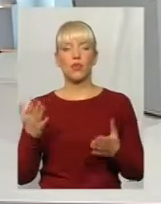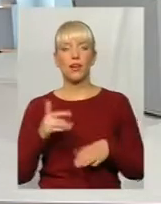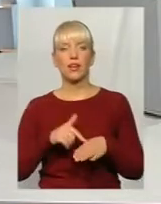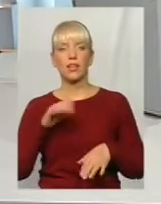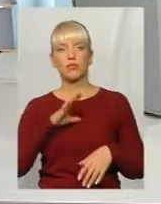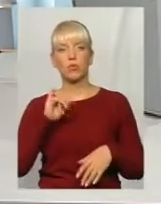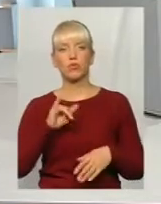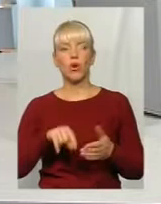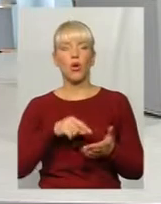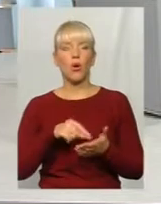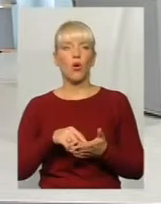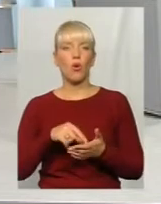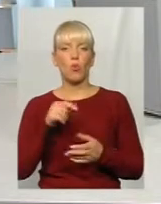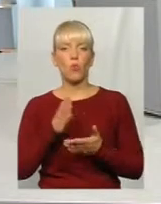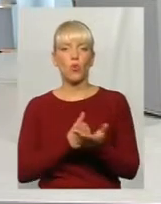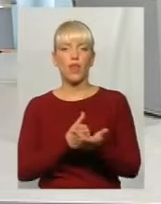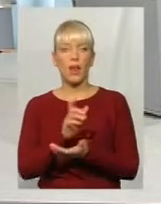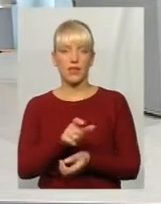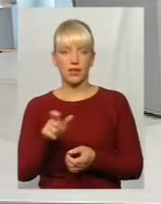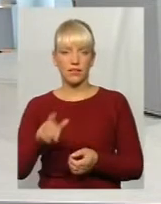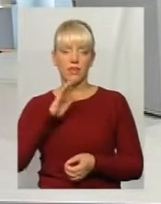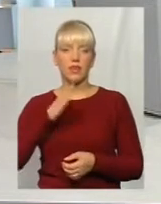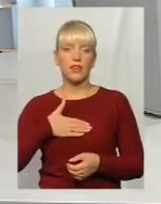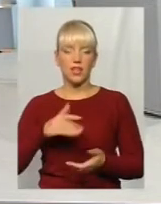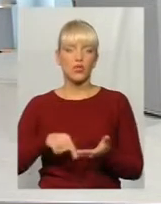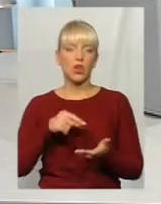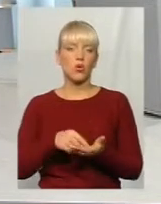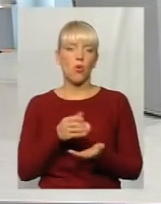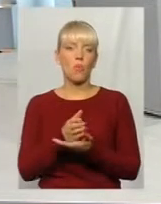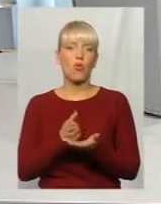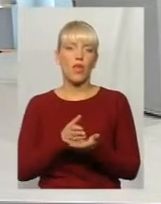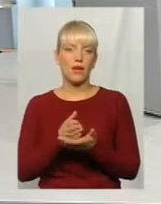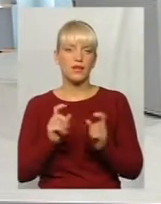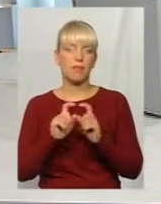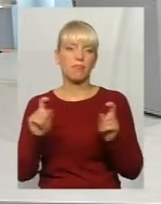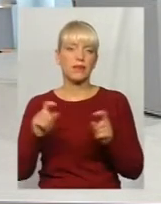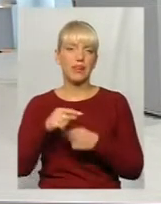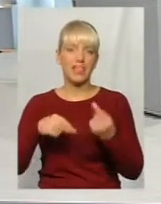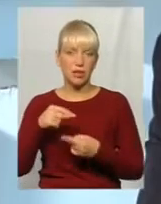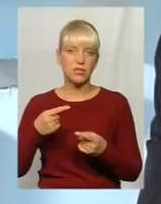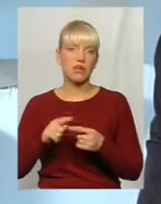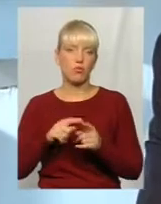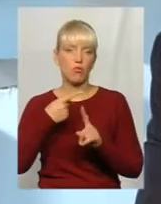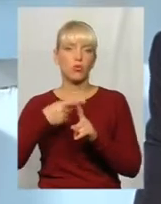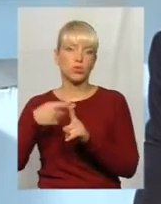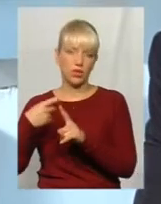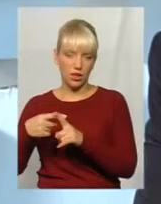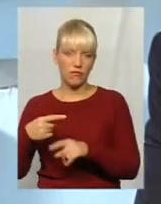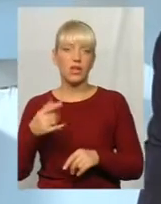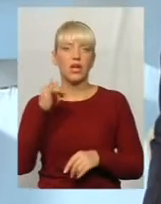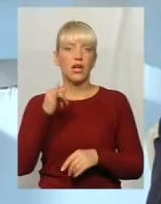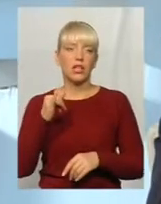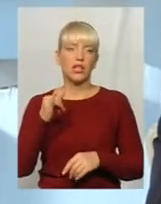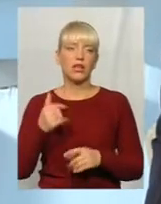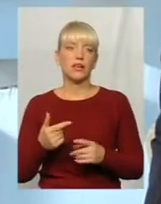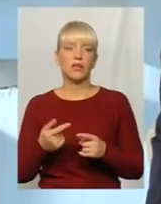комунальників? Ну, наші комунальні підприємства, власне, позитивно до цього відгукуються. Лише питання підносилось. І,